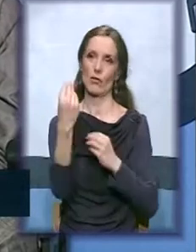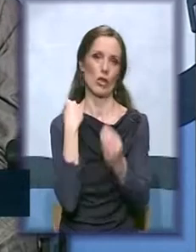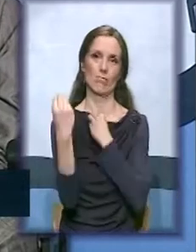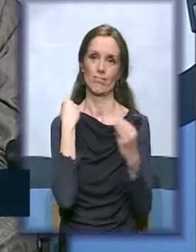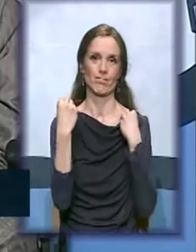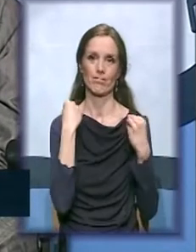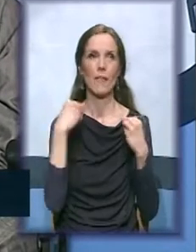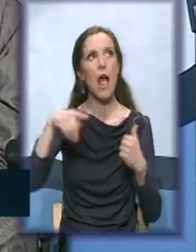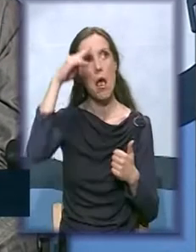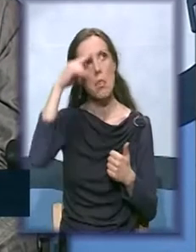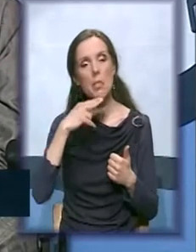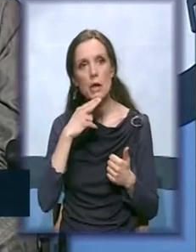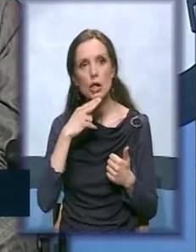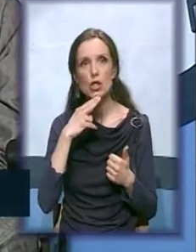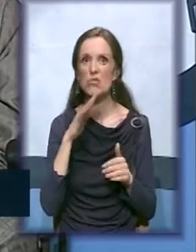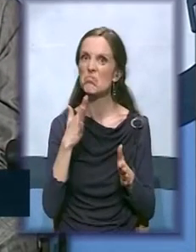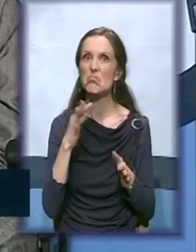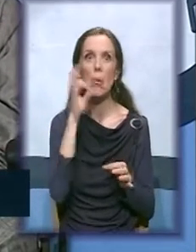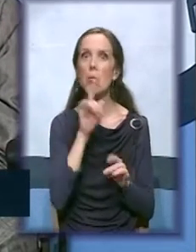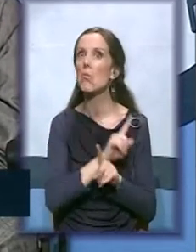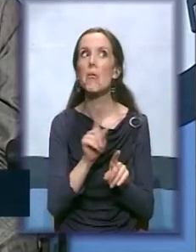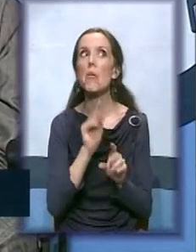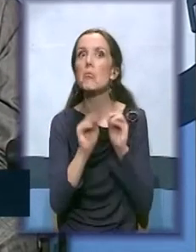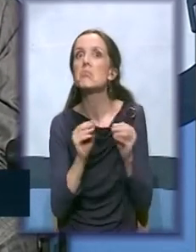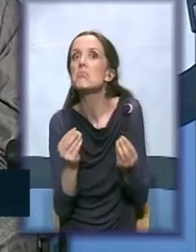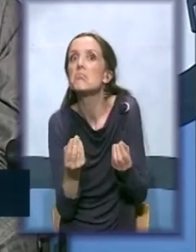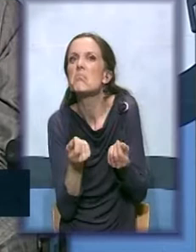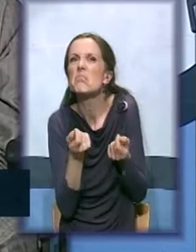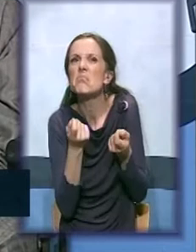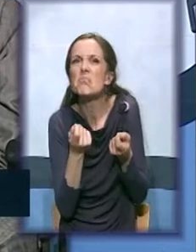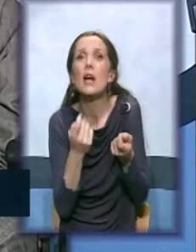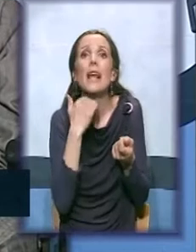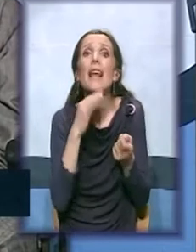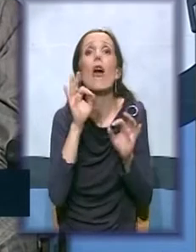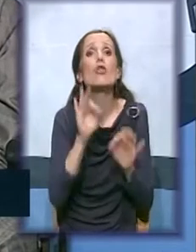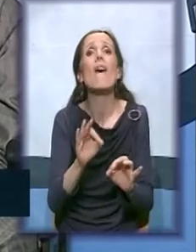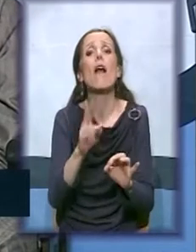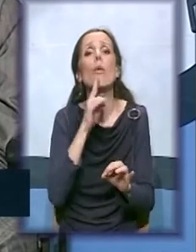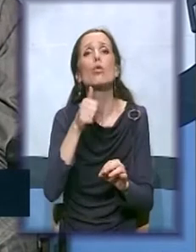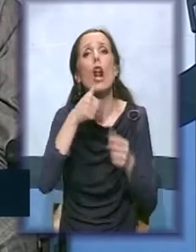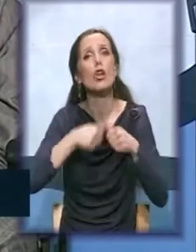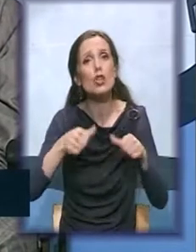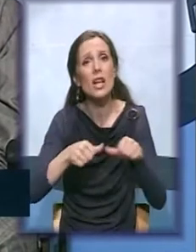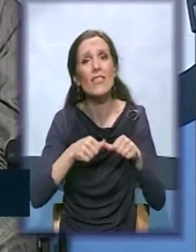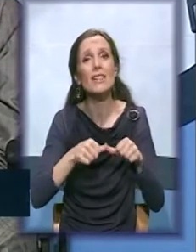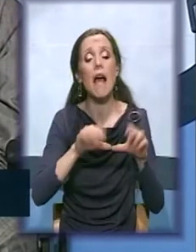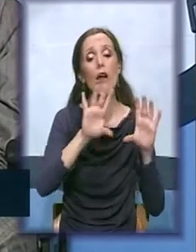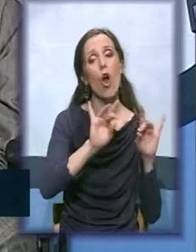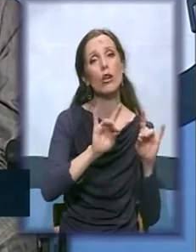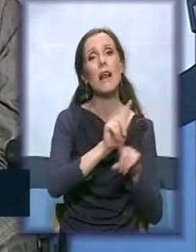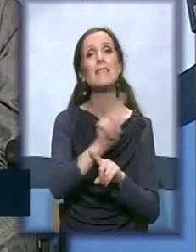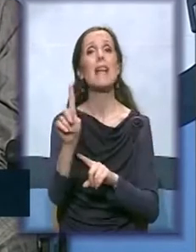U Nišu, skoro da i nema, i ako funkcioniše svakog utrka i četvrtka, od 10 do